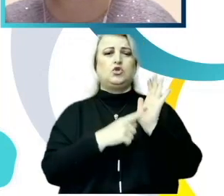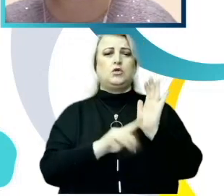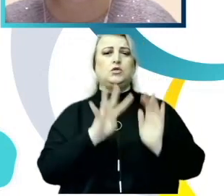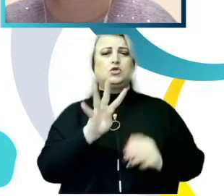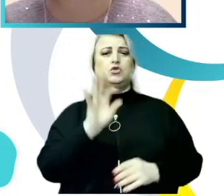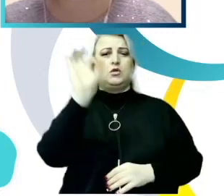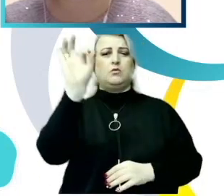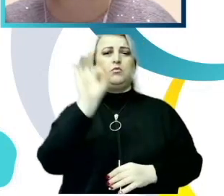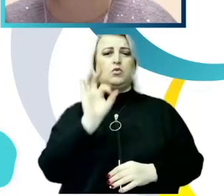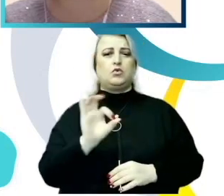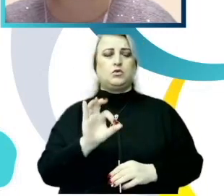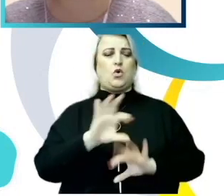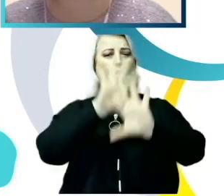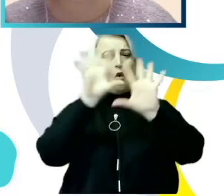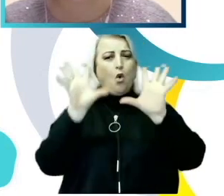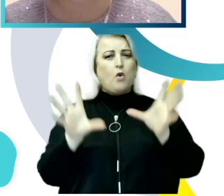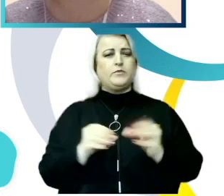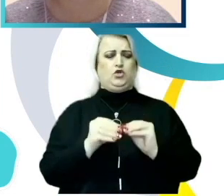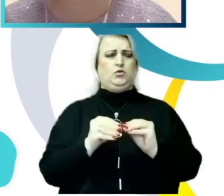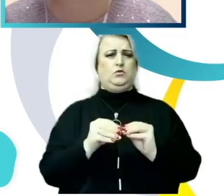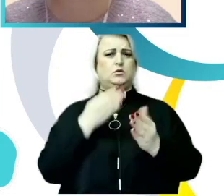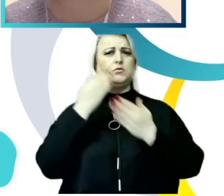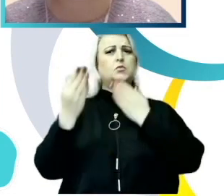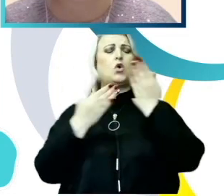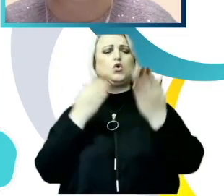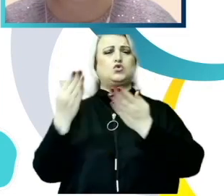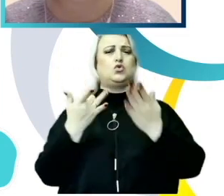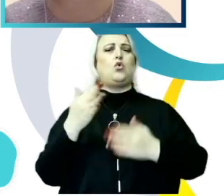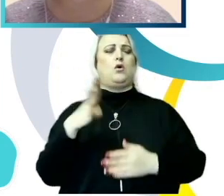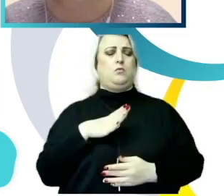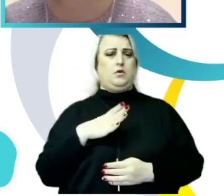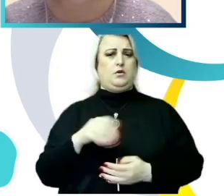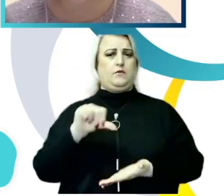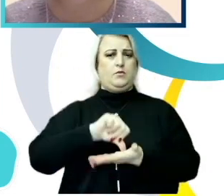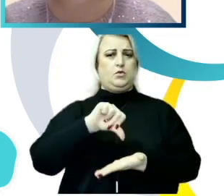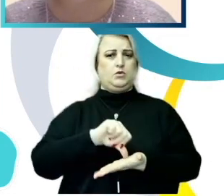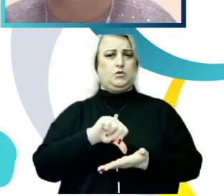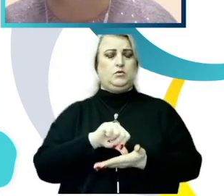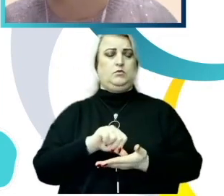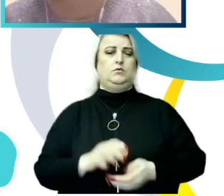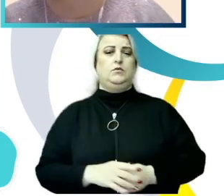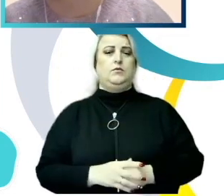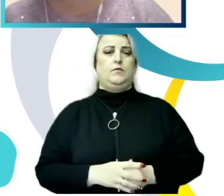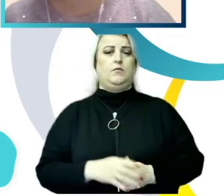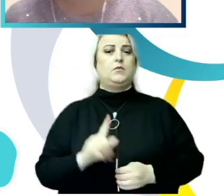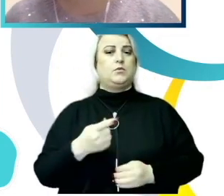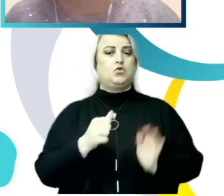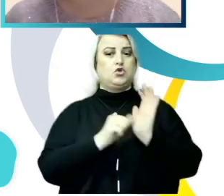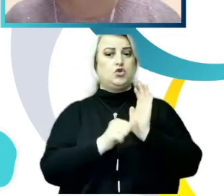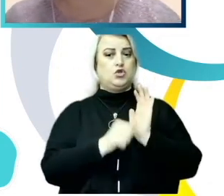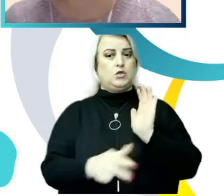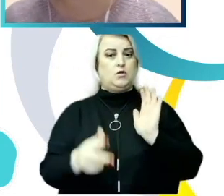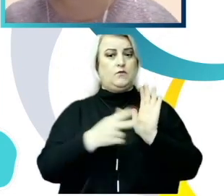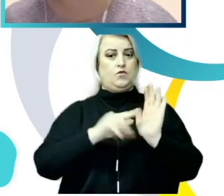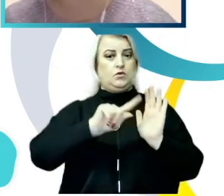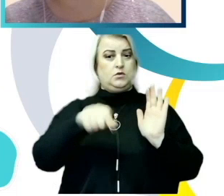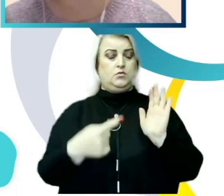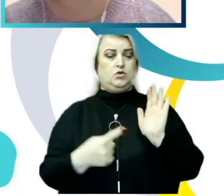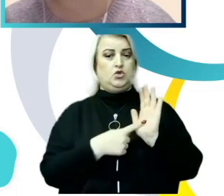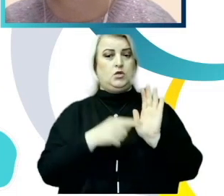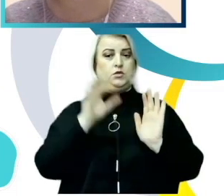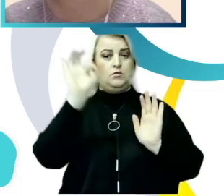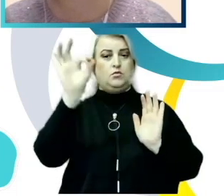% din eșantionul general al prezentului studiu, deoarece 68,6% din